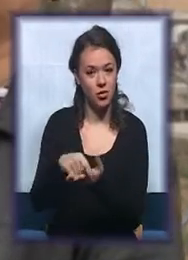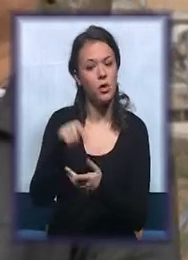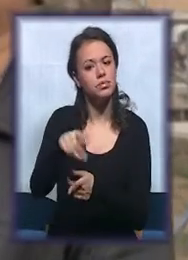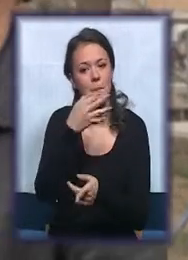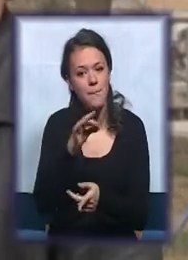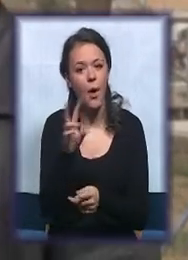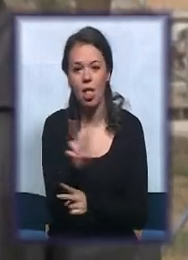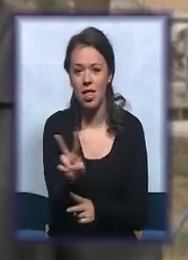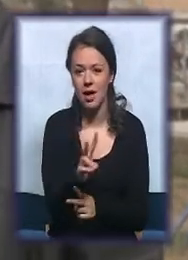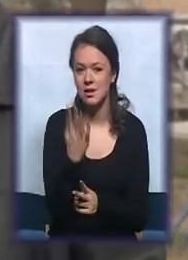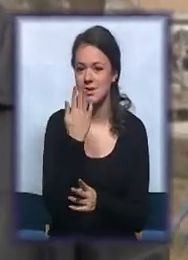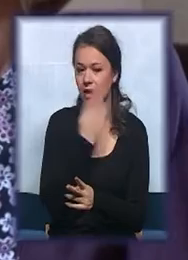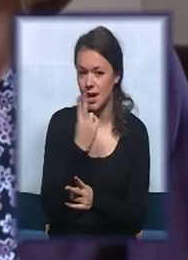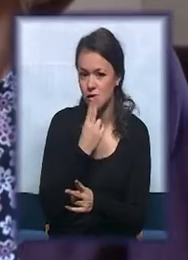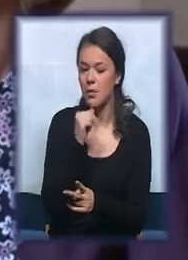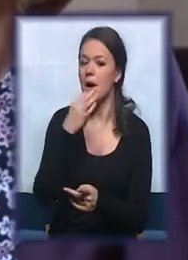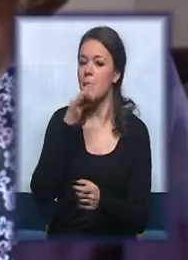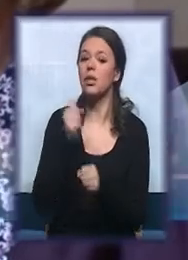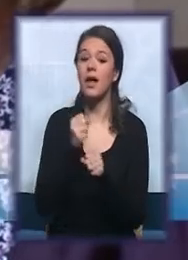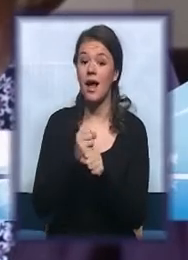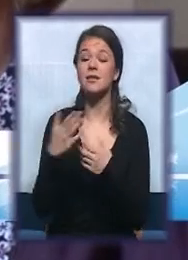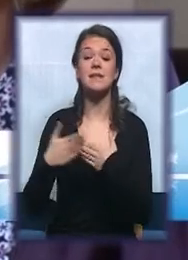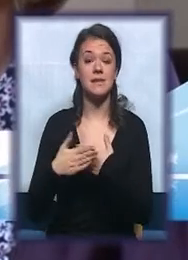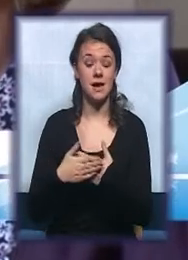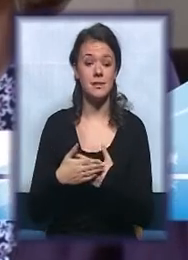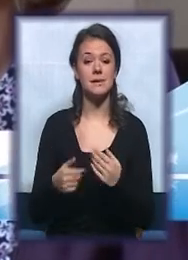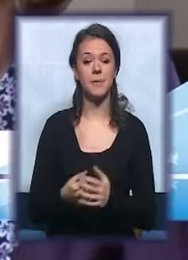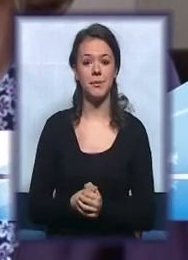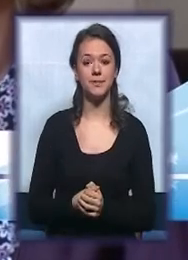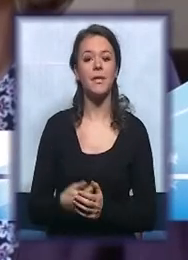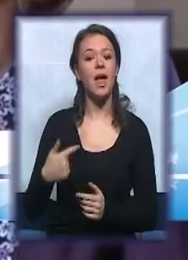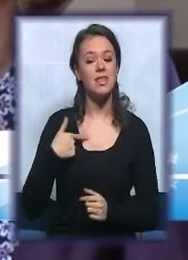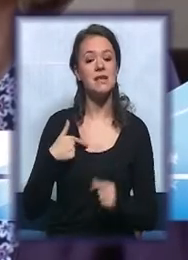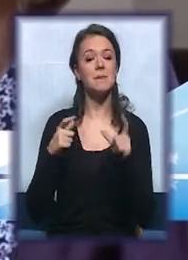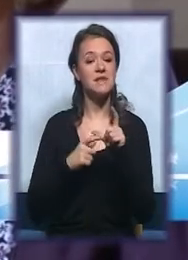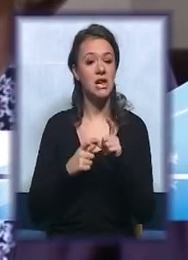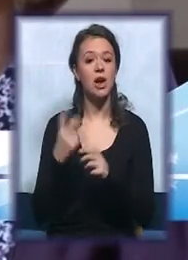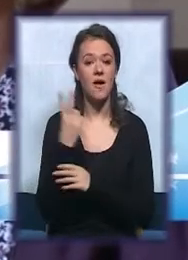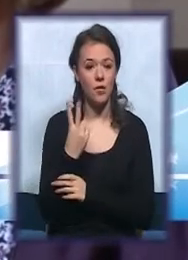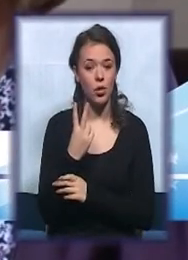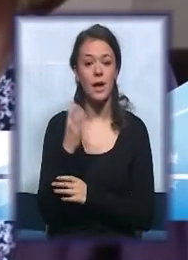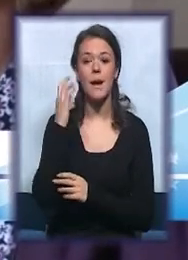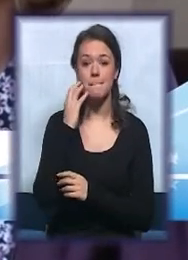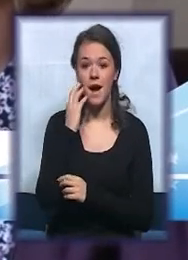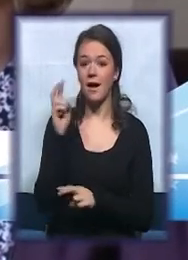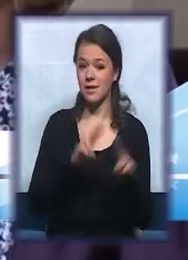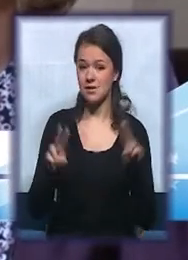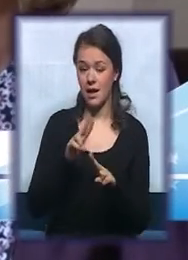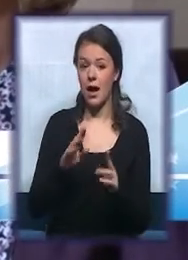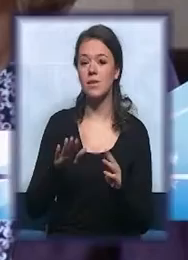razumeju i bolje je rad sa saradnicima. Ja sam Snežana Vujčić, baka staraoc malog Borisa,